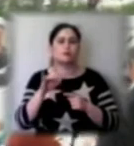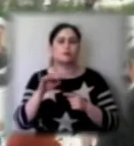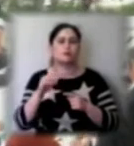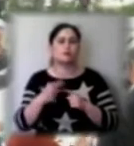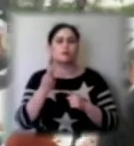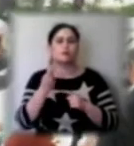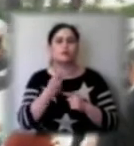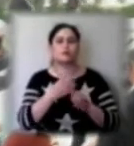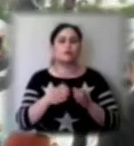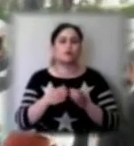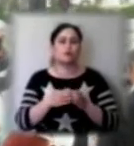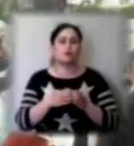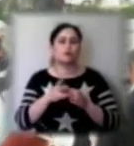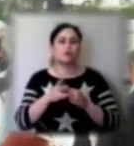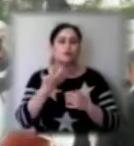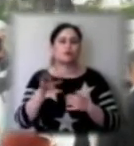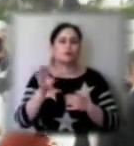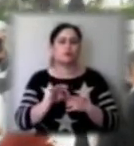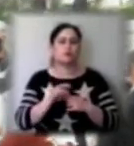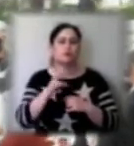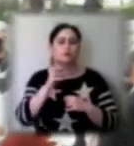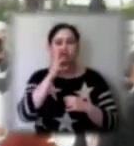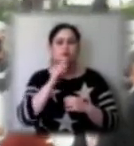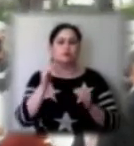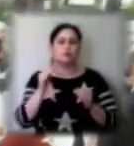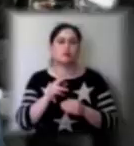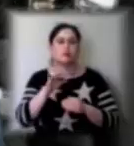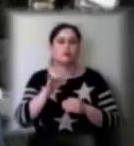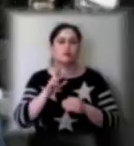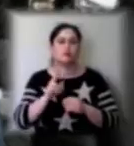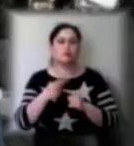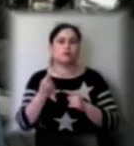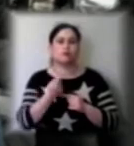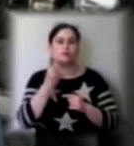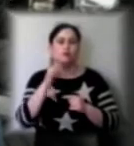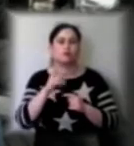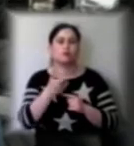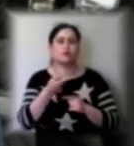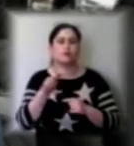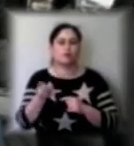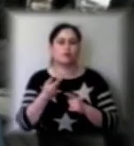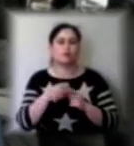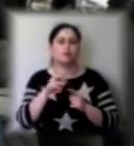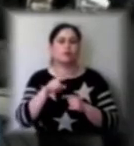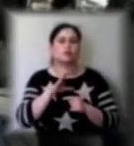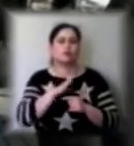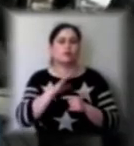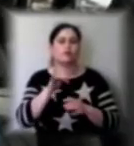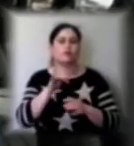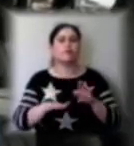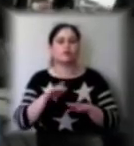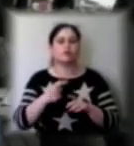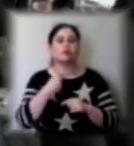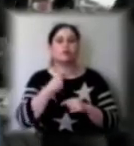50% на три місяці знизити податок, єдиний податок, який вони сплачують. Для того, щоб виважено і ґрунтовно голосувати такі проєкти рішення,